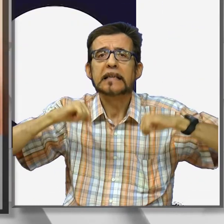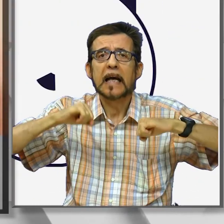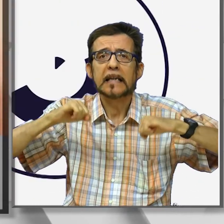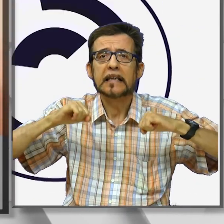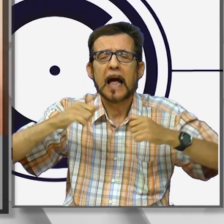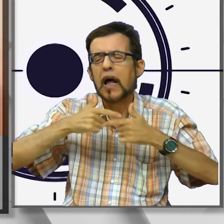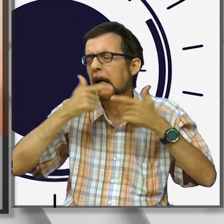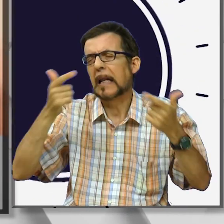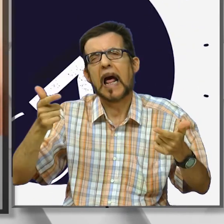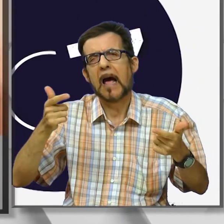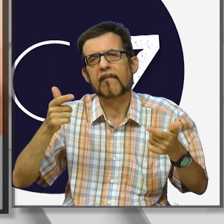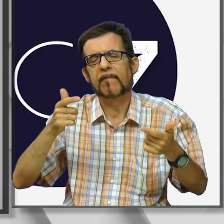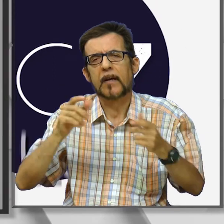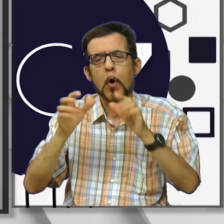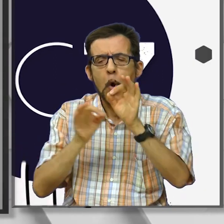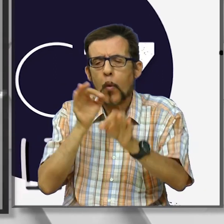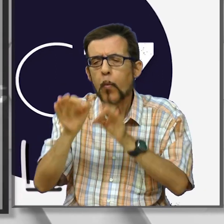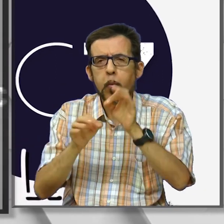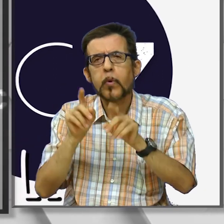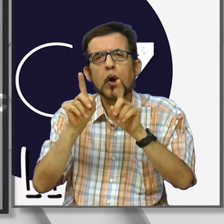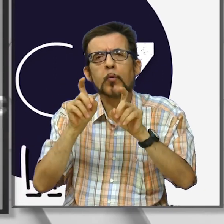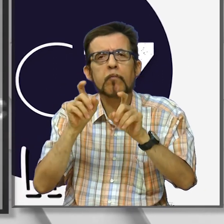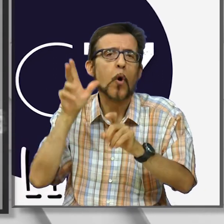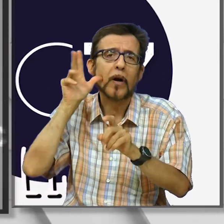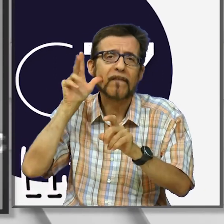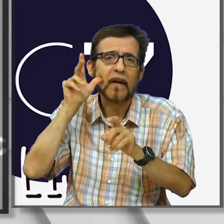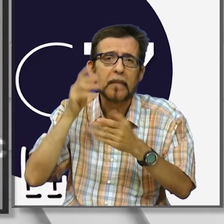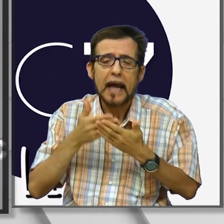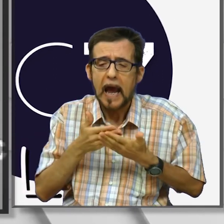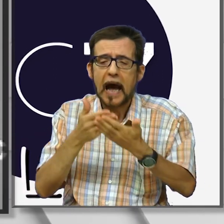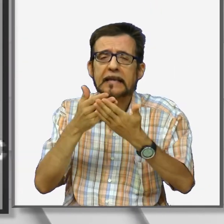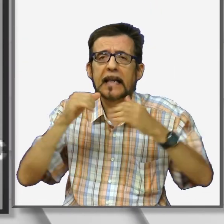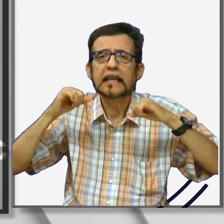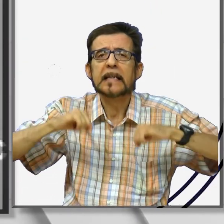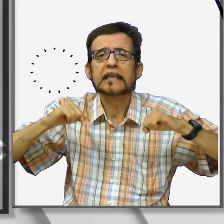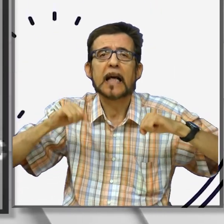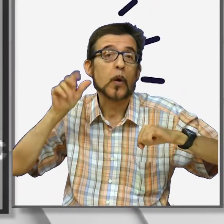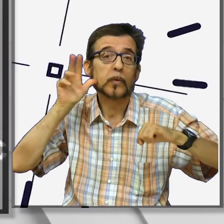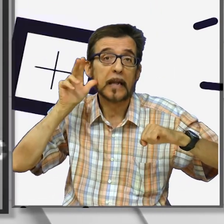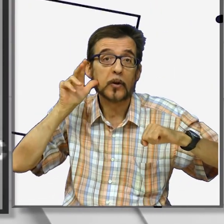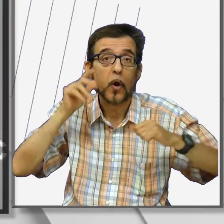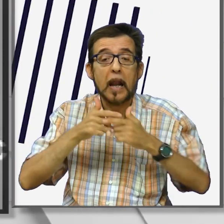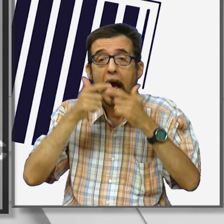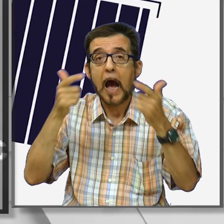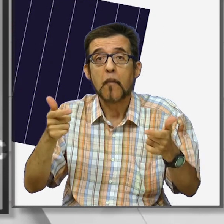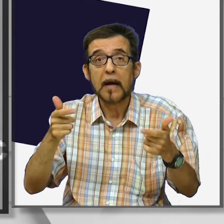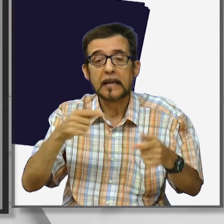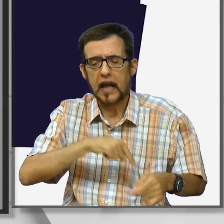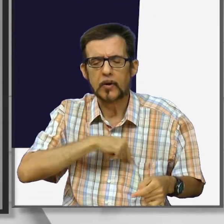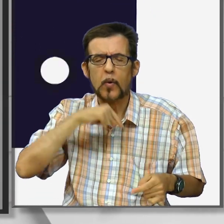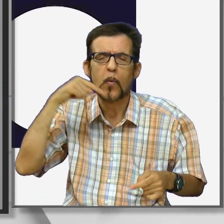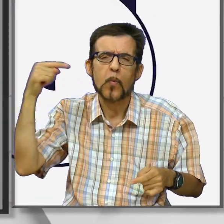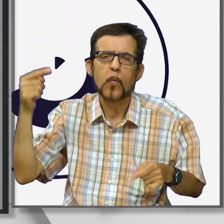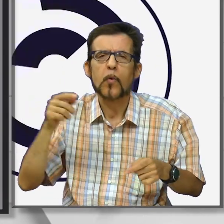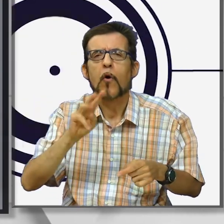peggioramento dei servizi cura dei tumori femminili e di assistenza alla salute delle donne amplificati dal lungo periodo pandemico.